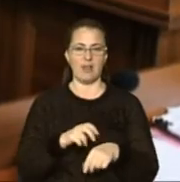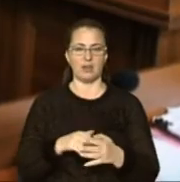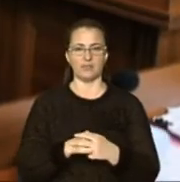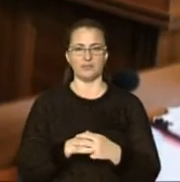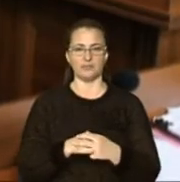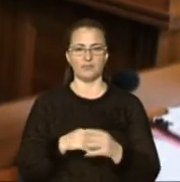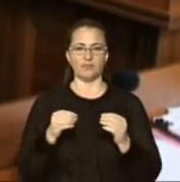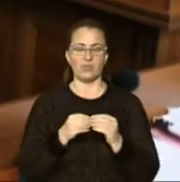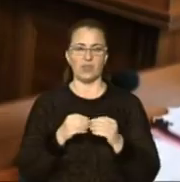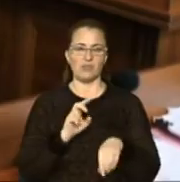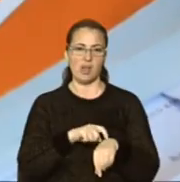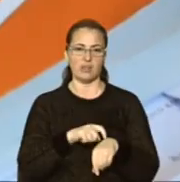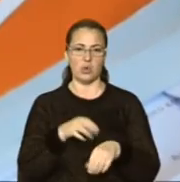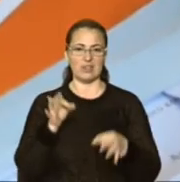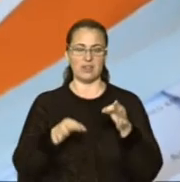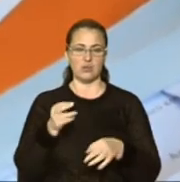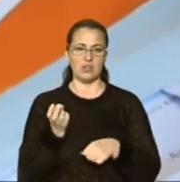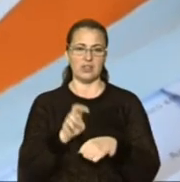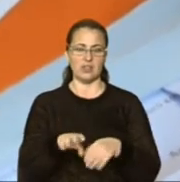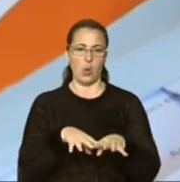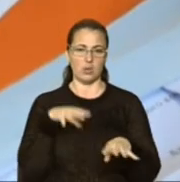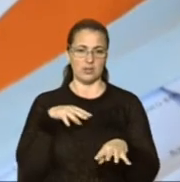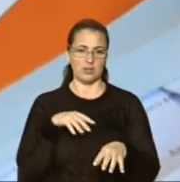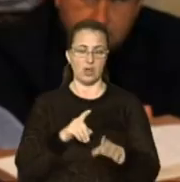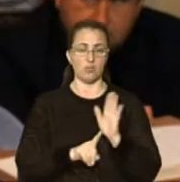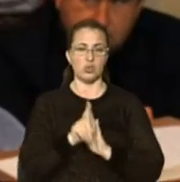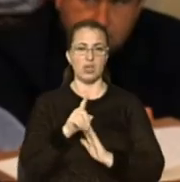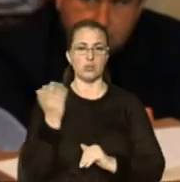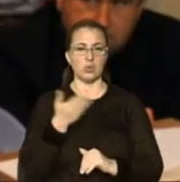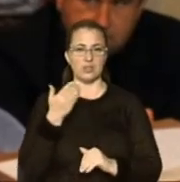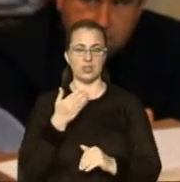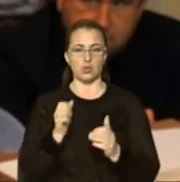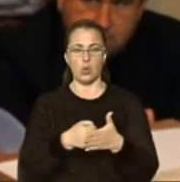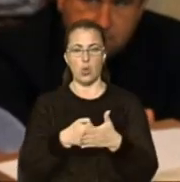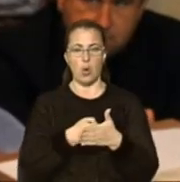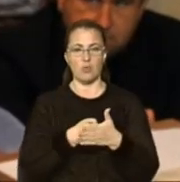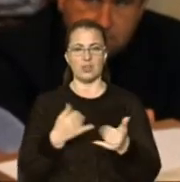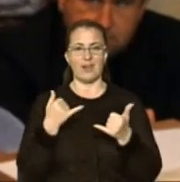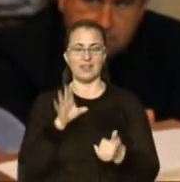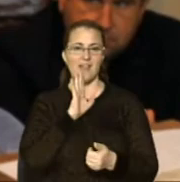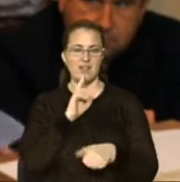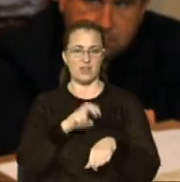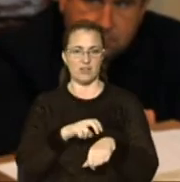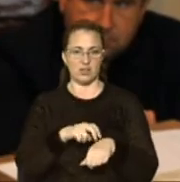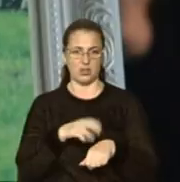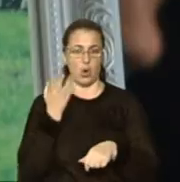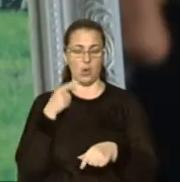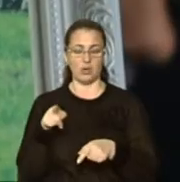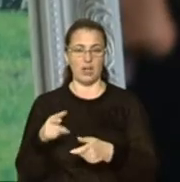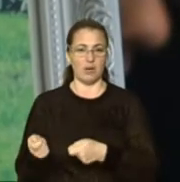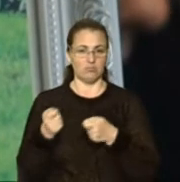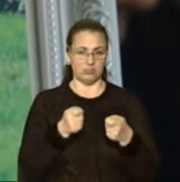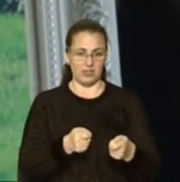О 10-й годині суддя заходить до зали. Спершу прокурор зачитує клопотання для лікарки Анни Чущак, яка у час, коли привезли 12